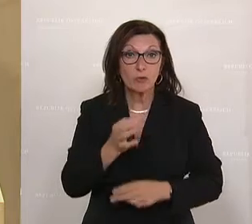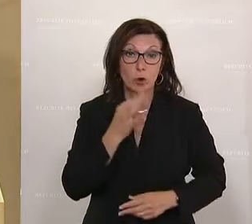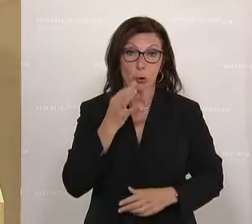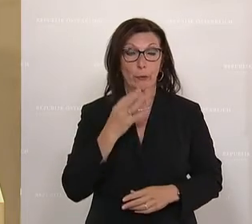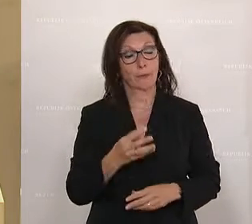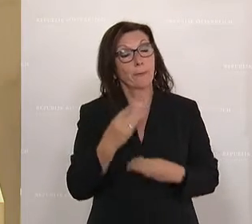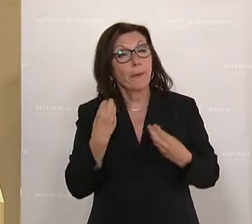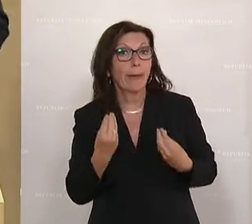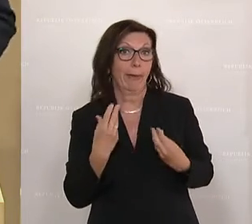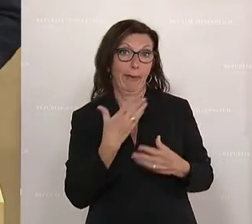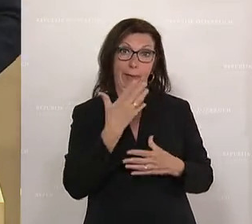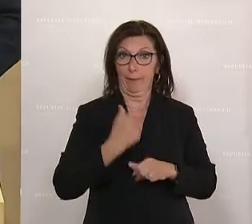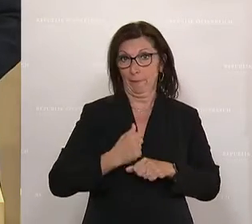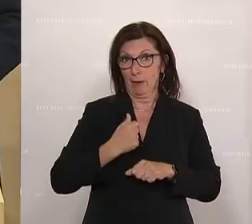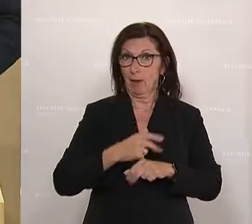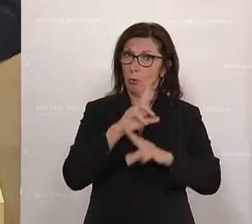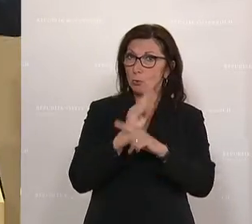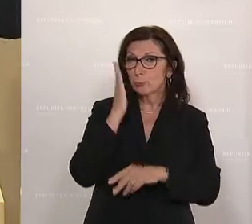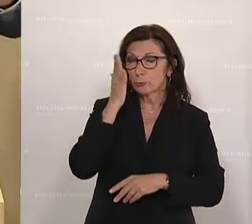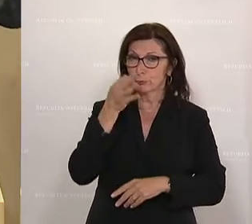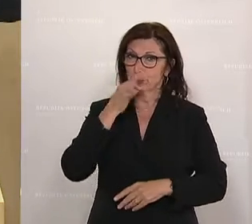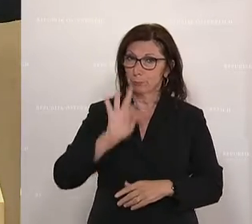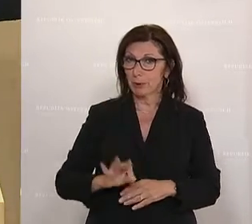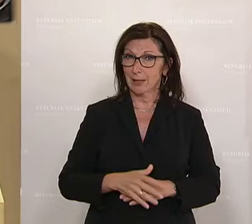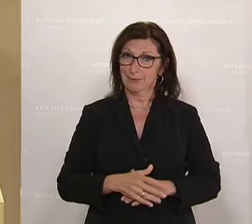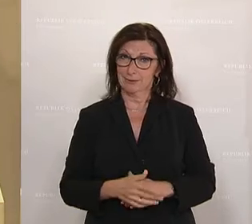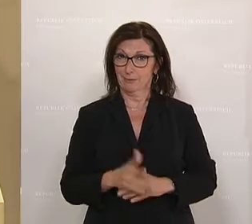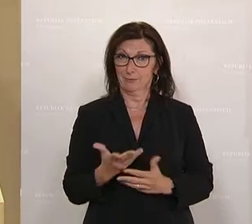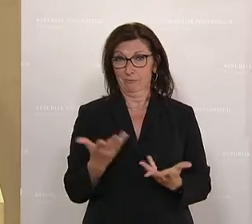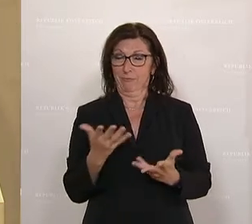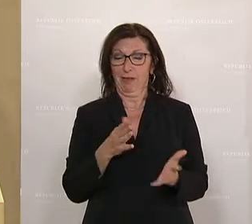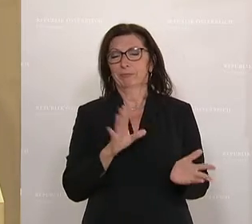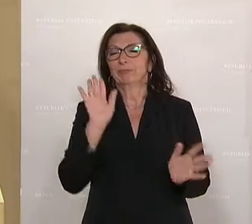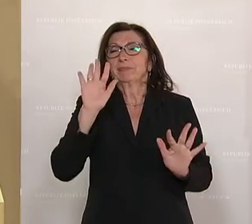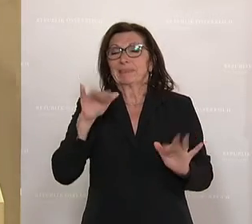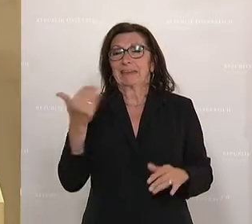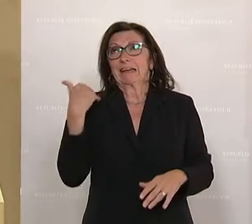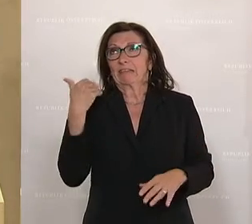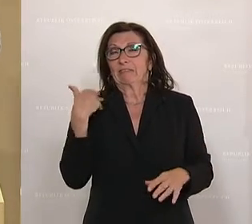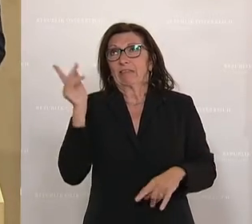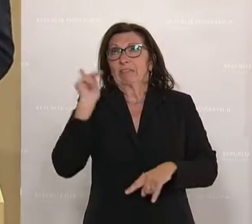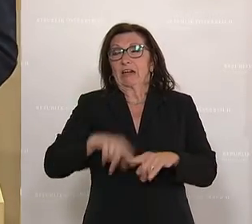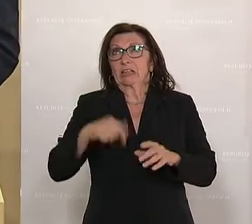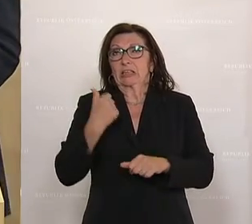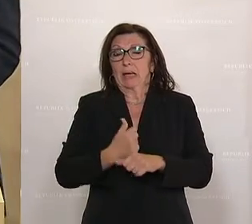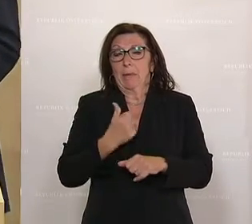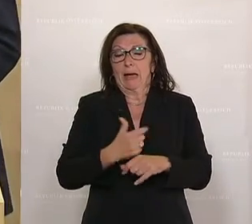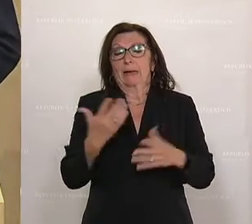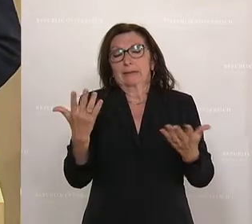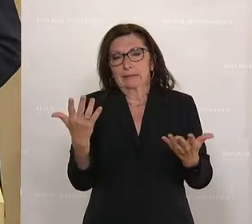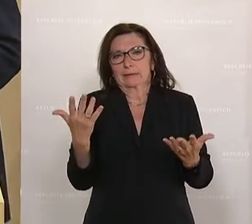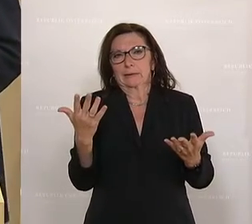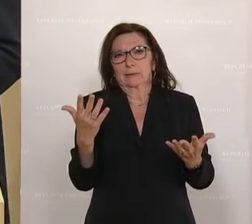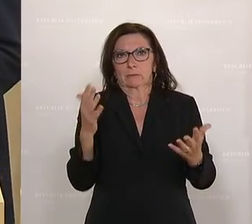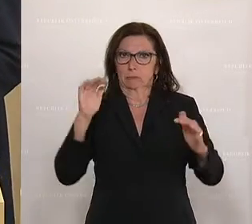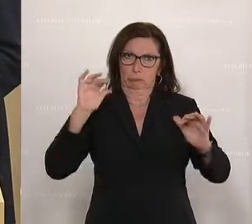daran arbeiten, dass Österreich besser wird und wenn es zu irgendwelchen Verfehlungen gekommen ist, dann ist das